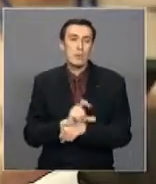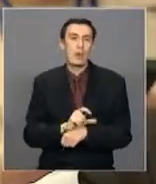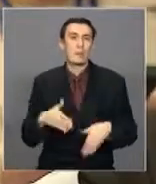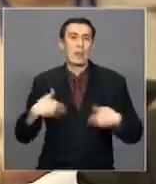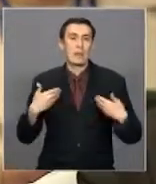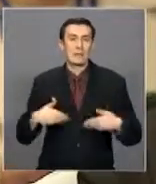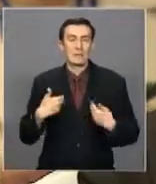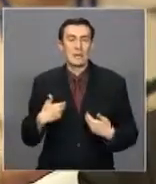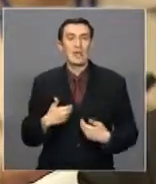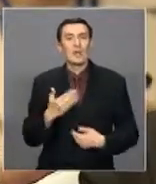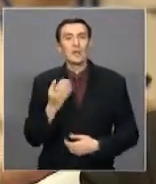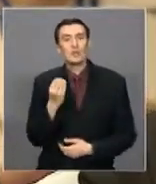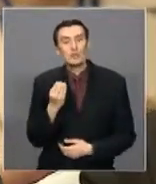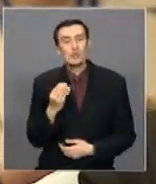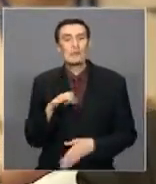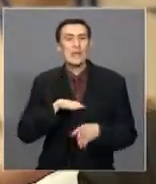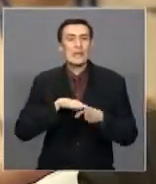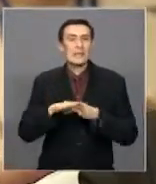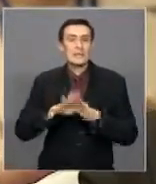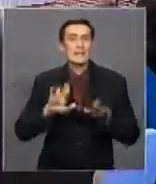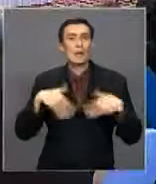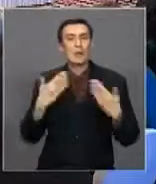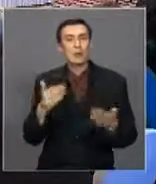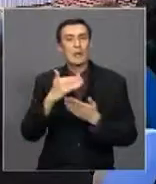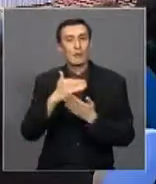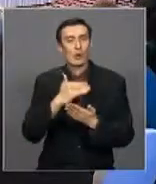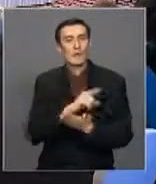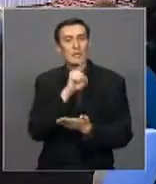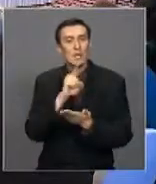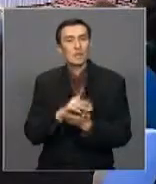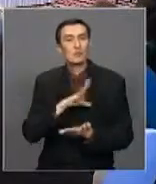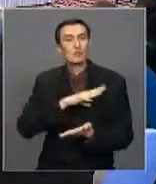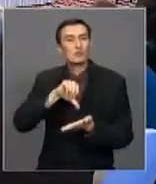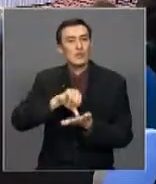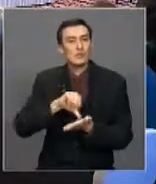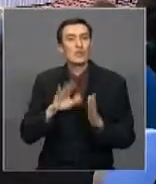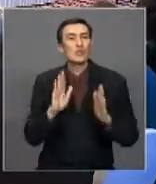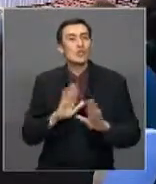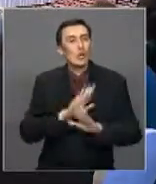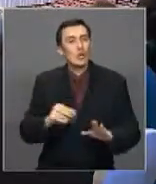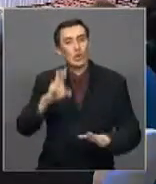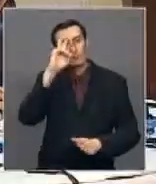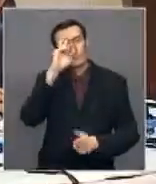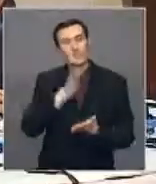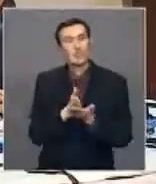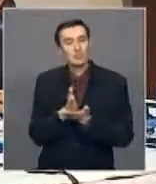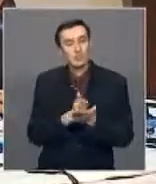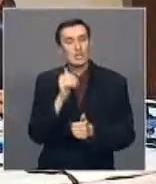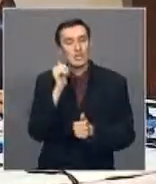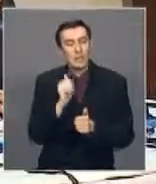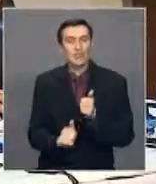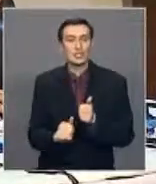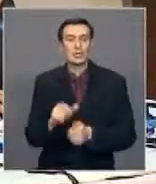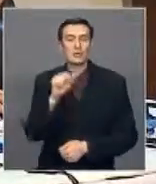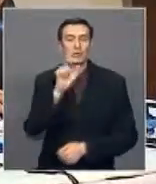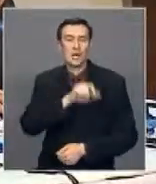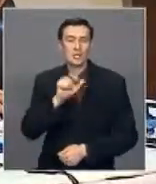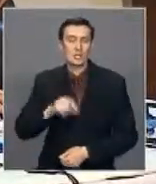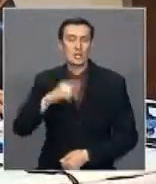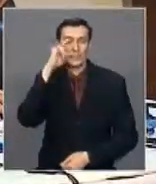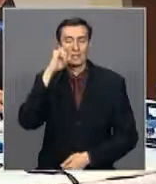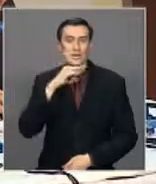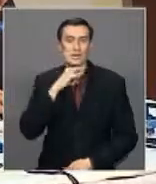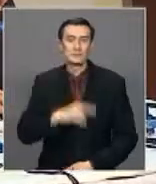эффективными. Кроме этого, в реализации предложенной программы должны принимать участие не только чиновники, но и все граждане Казахстана.